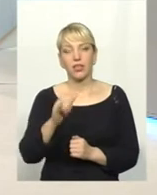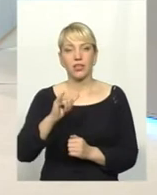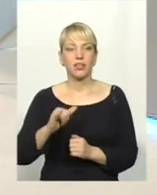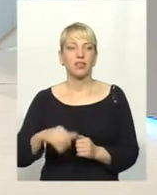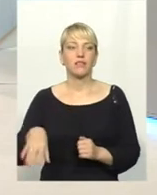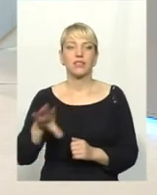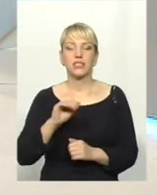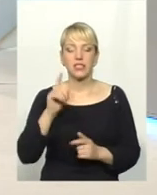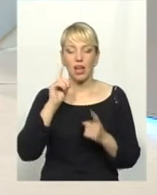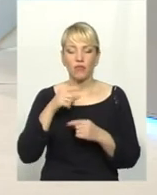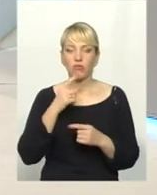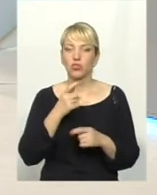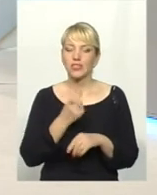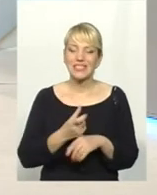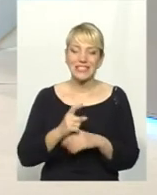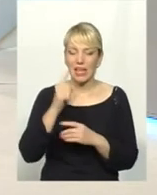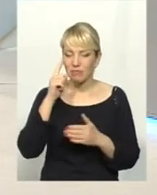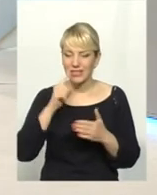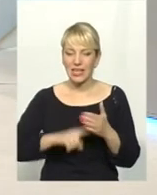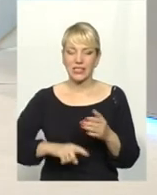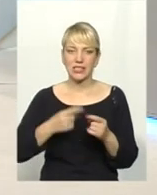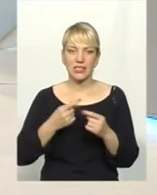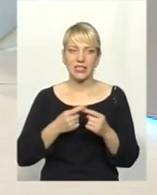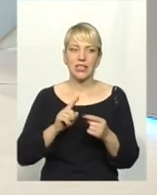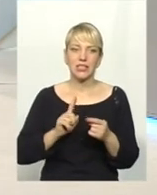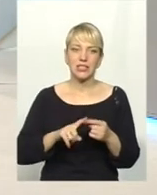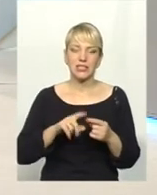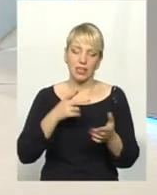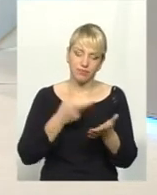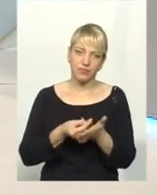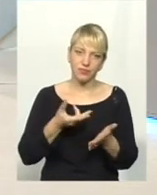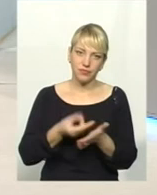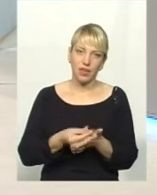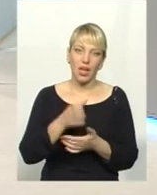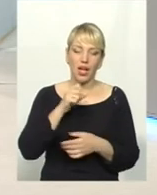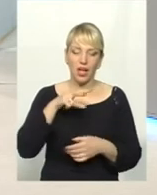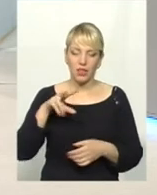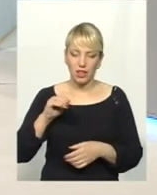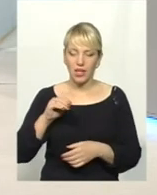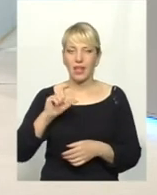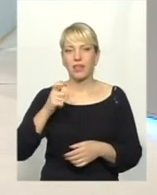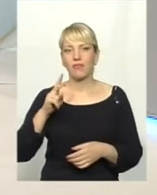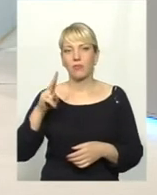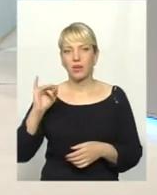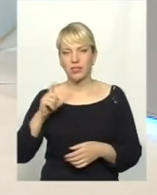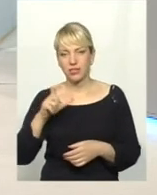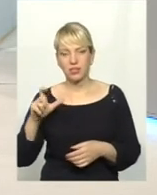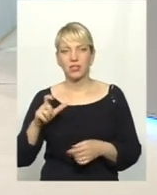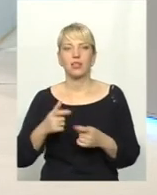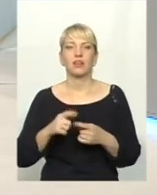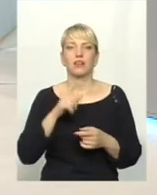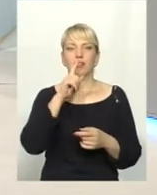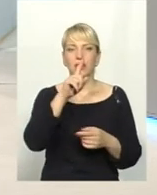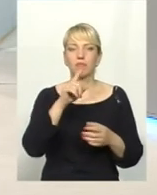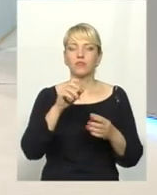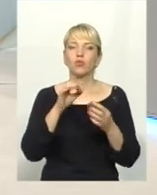автори кажуть, що от самий надійний метод – це водоразчинний пініцилін. Але європейські годлайні, наші інструкції дозволяють